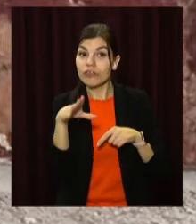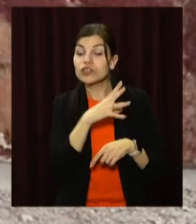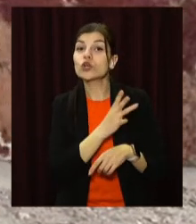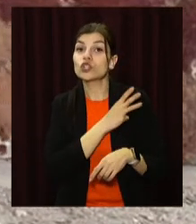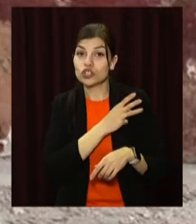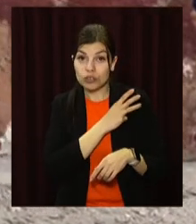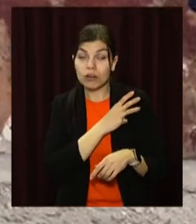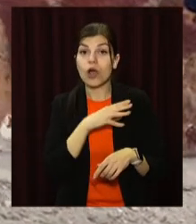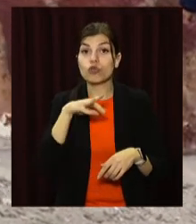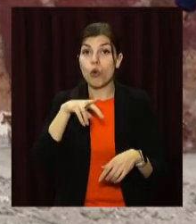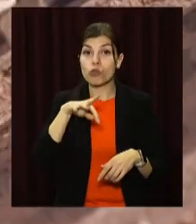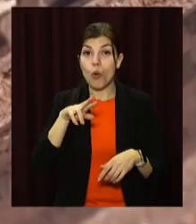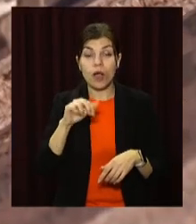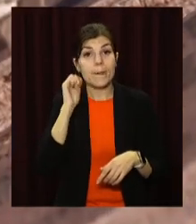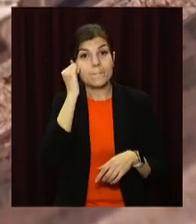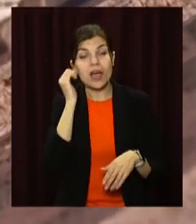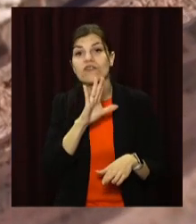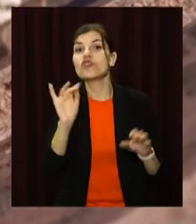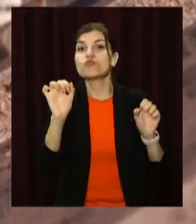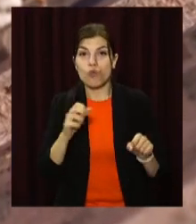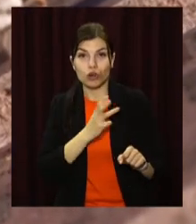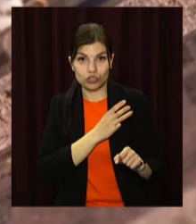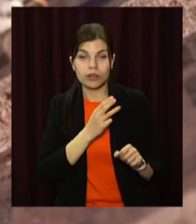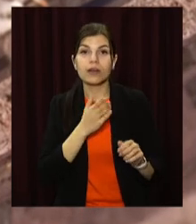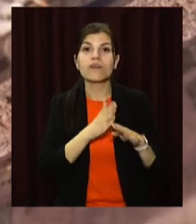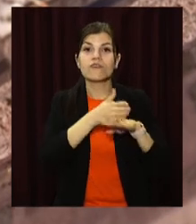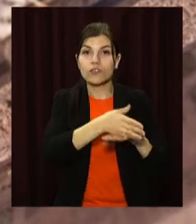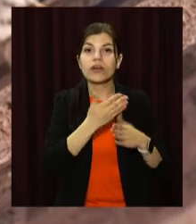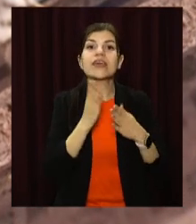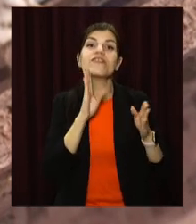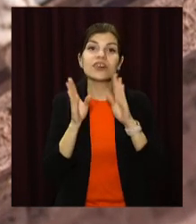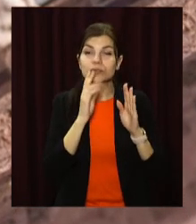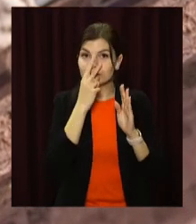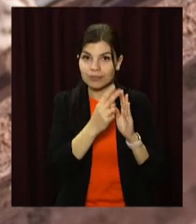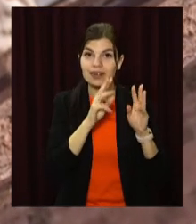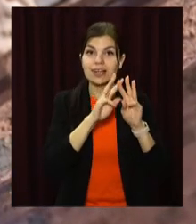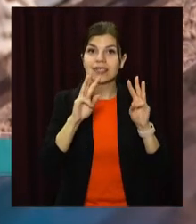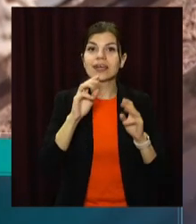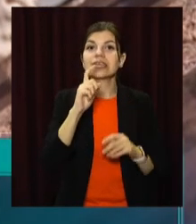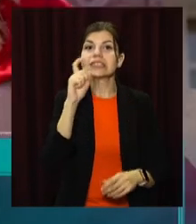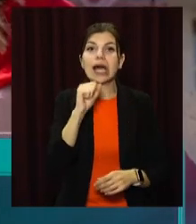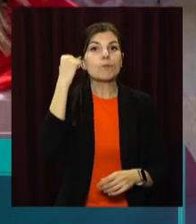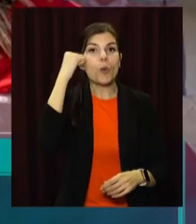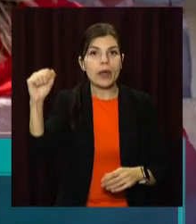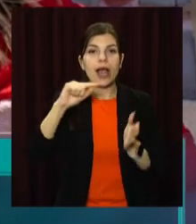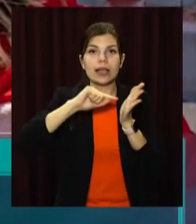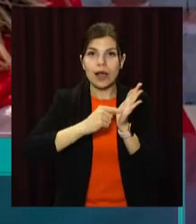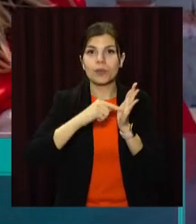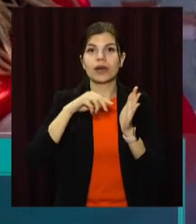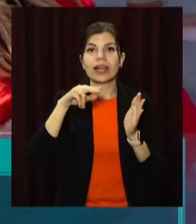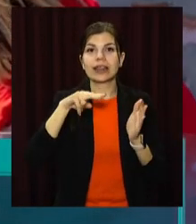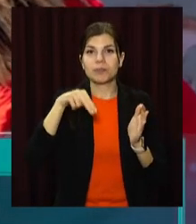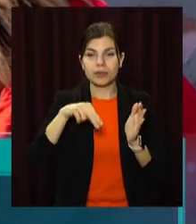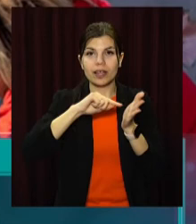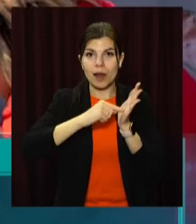долучитися до толоки пам'яті, ще можуть це зробити на сторінці у мережі Facebook, сайті запобєдо.dp.ua.